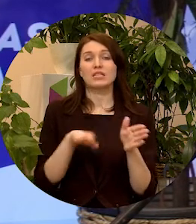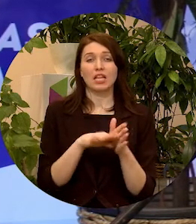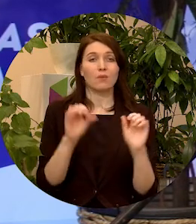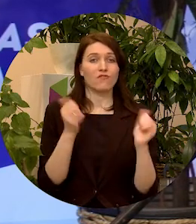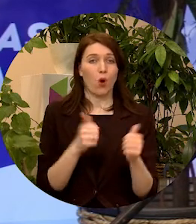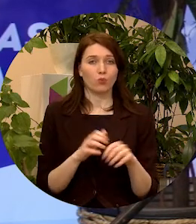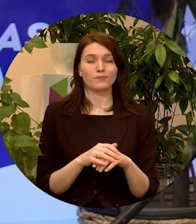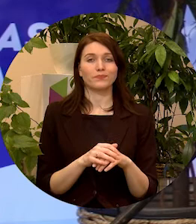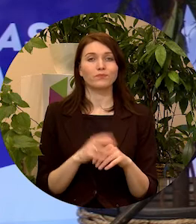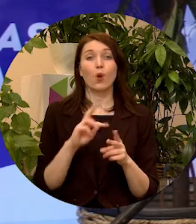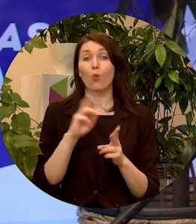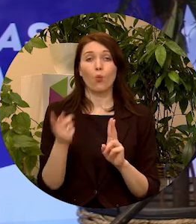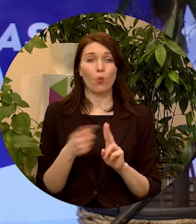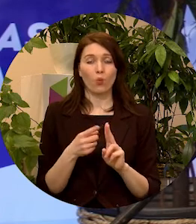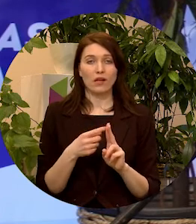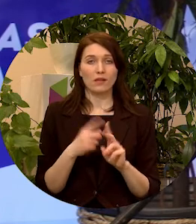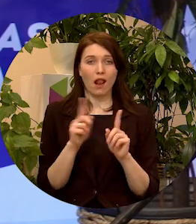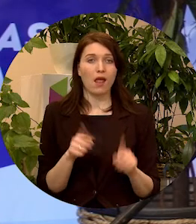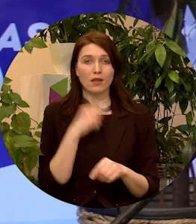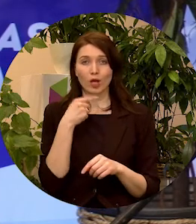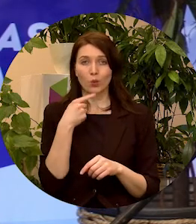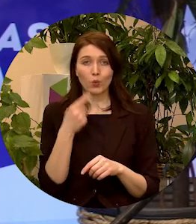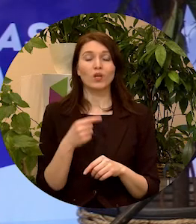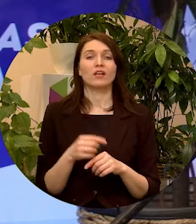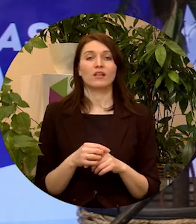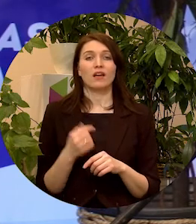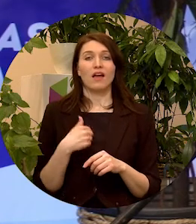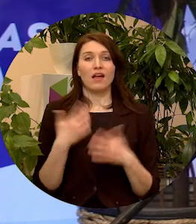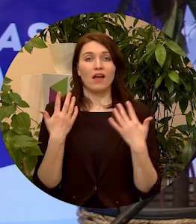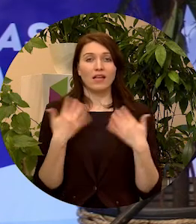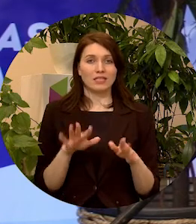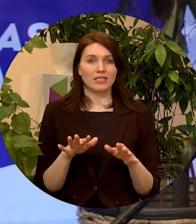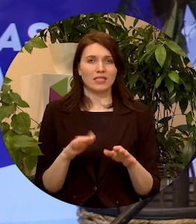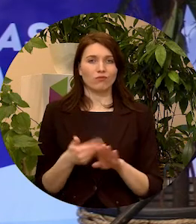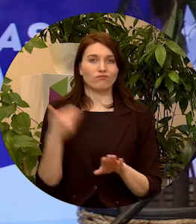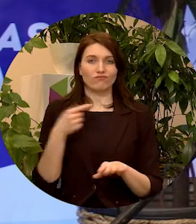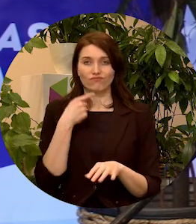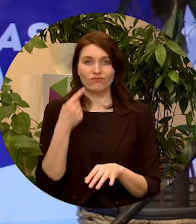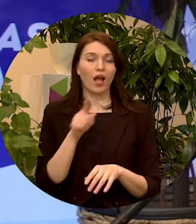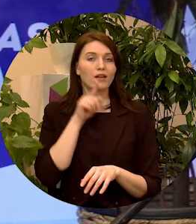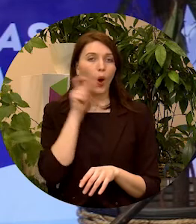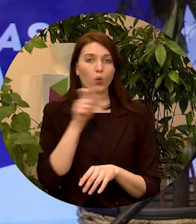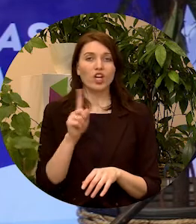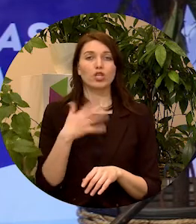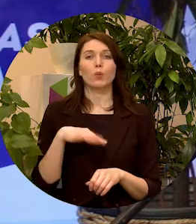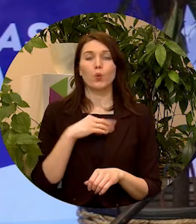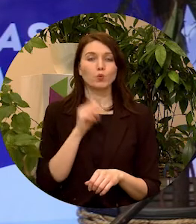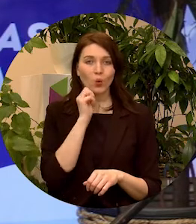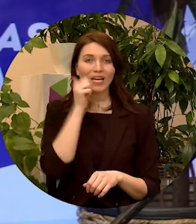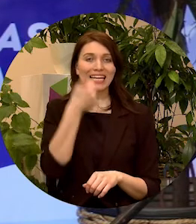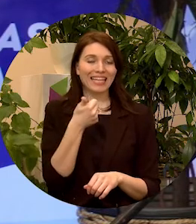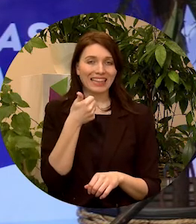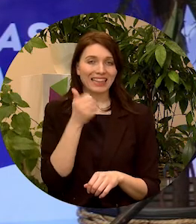gribētos runāt, ir tas, ko es jau pieskāros, ka jaunieši ir mūsu rītdienas